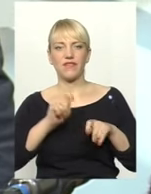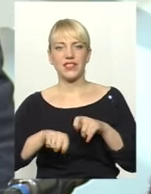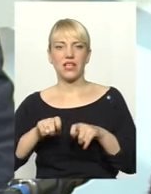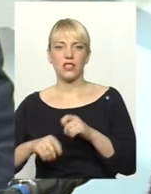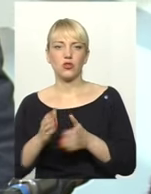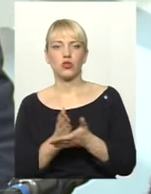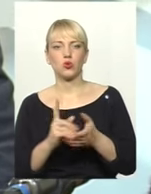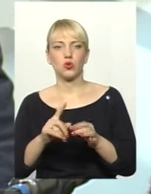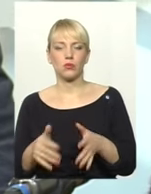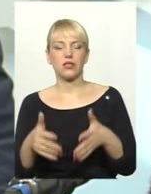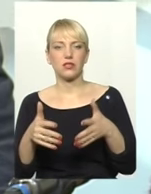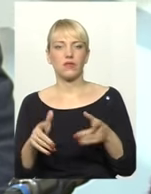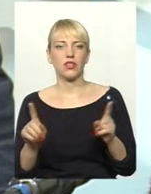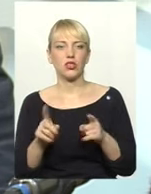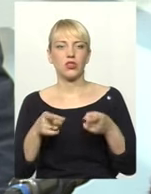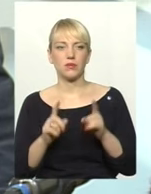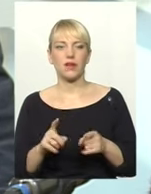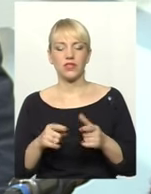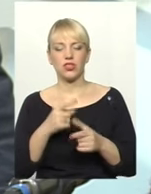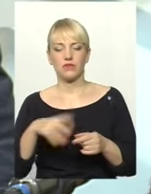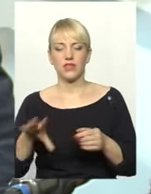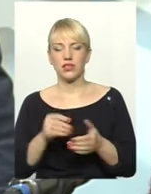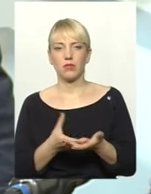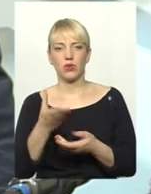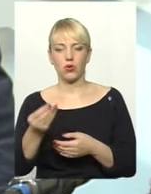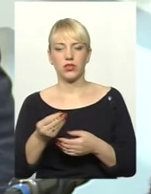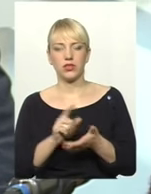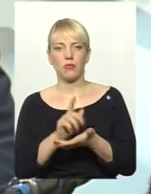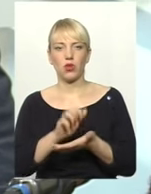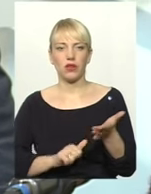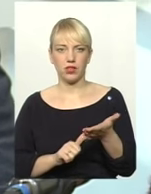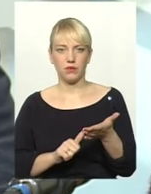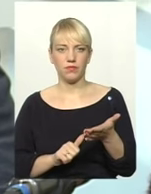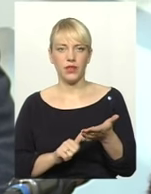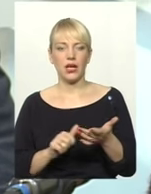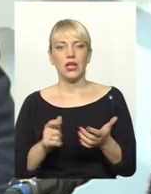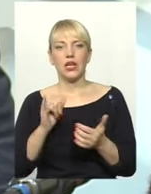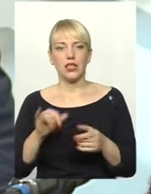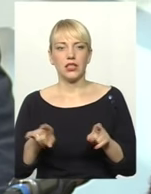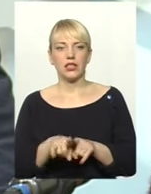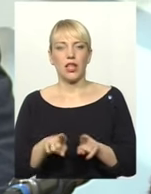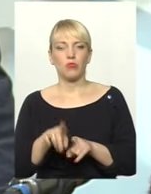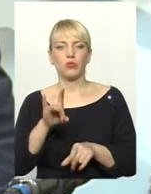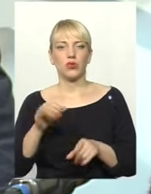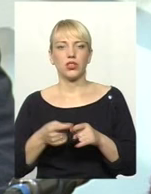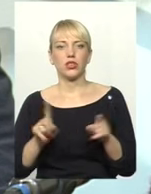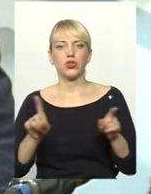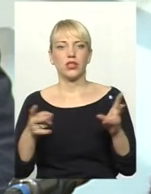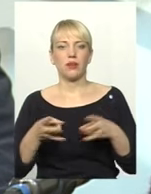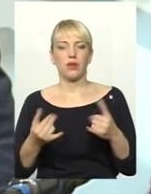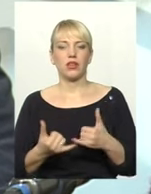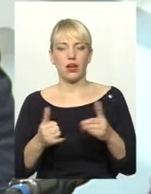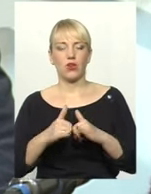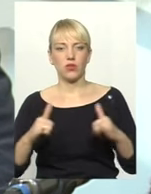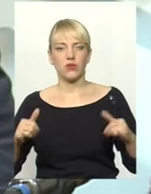щоби з'ясувати, чи насправді всі податки 100% сплачуються. І також про те, що потрібно для розвитку